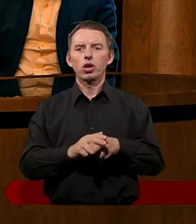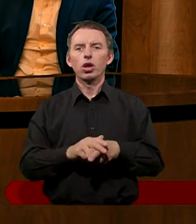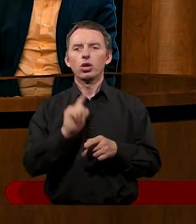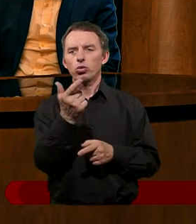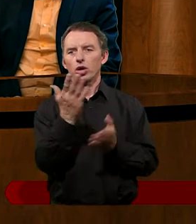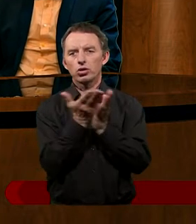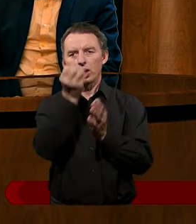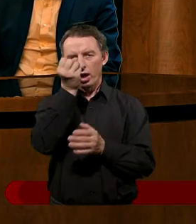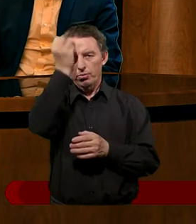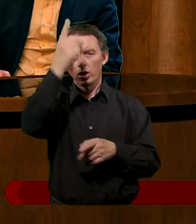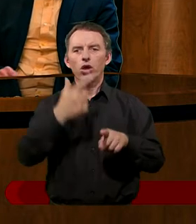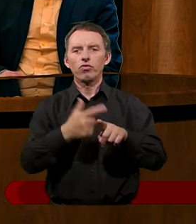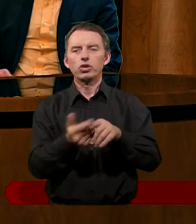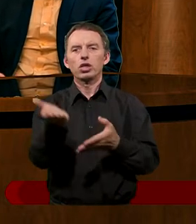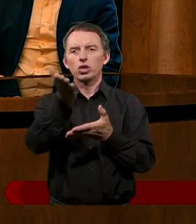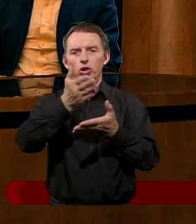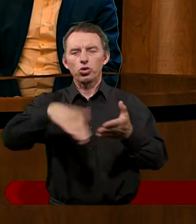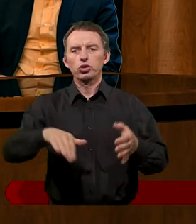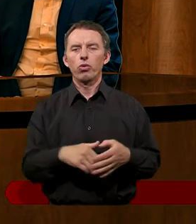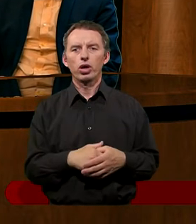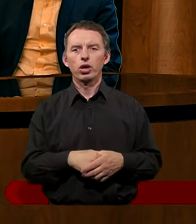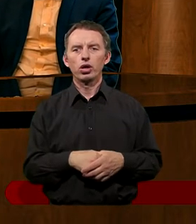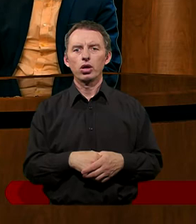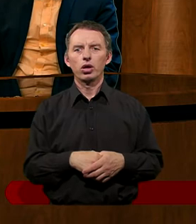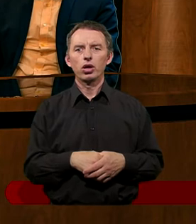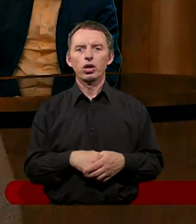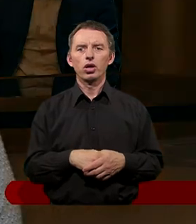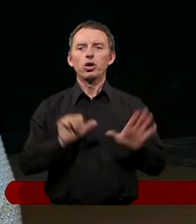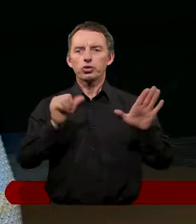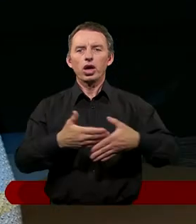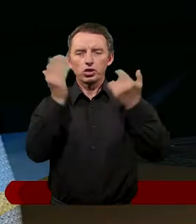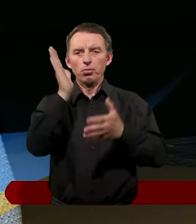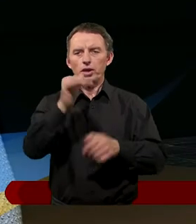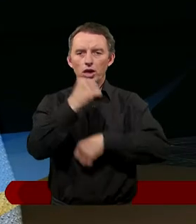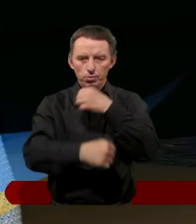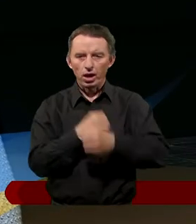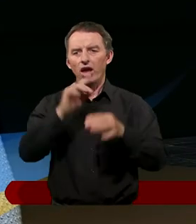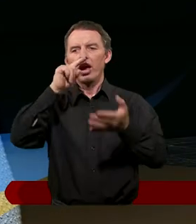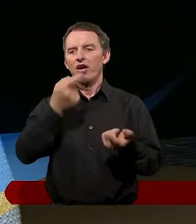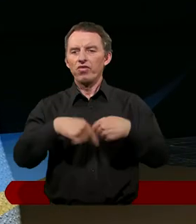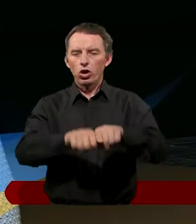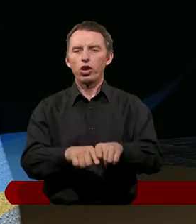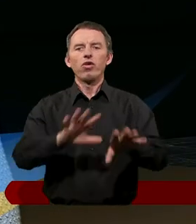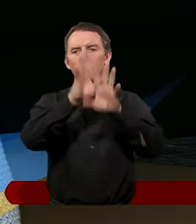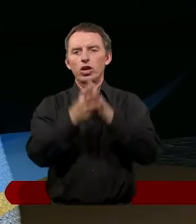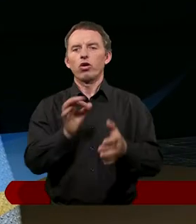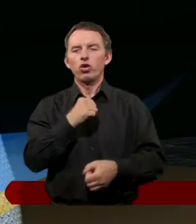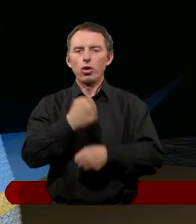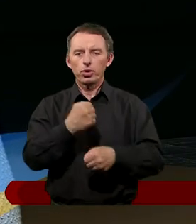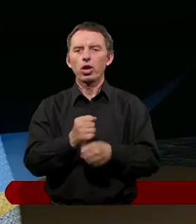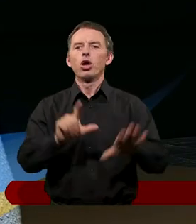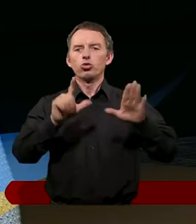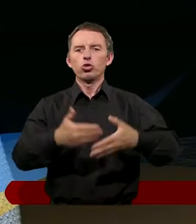Mojżeszowej, XX rozdział. Sześć dni będziesz pracował i wykonywał wszelką swoją pracę,